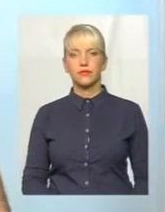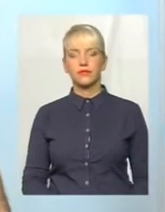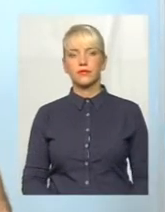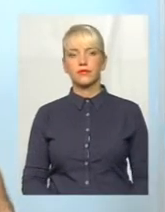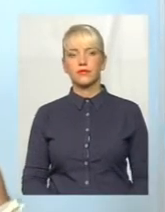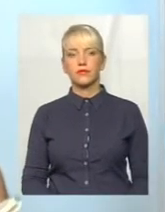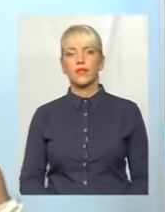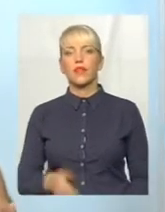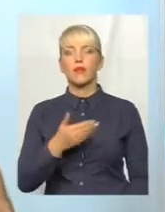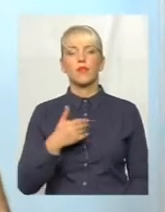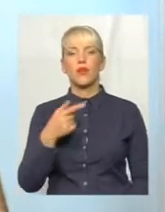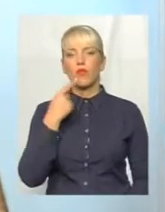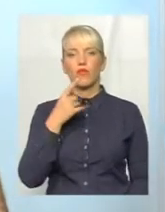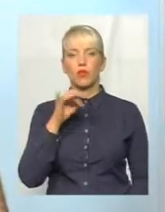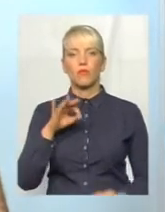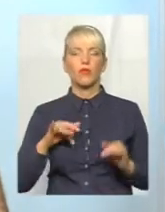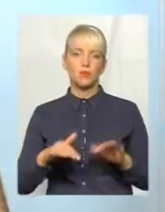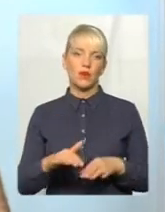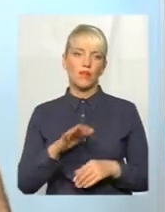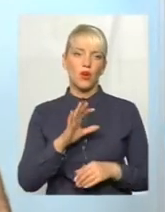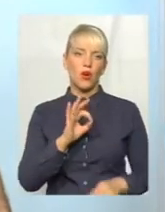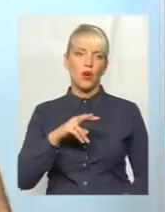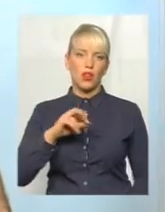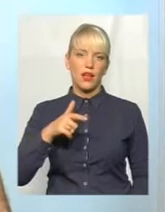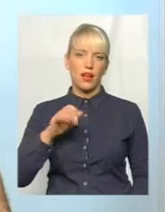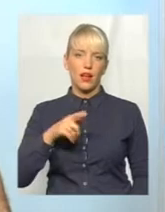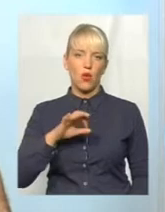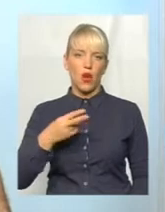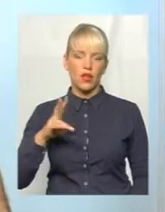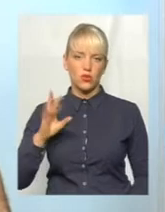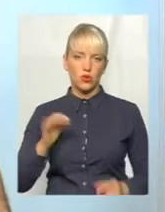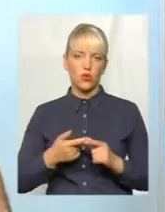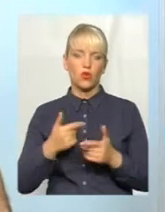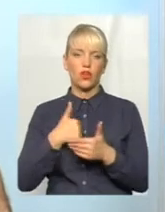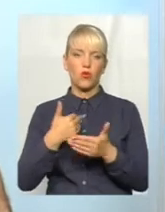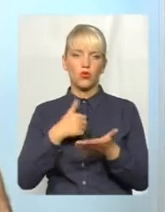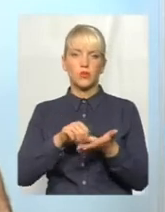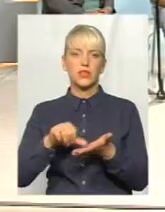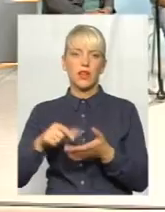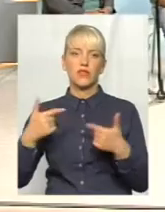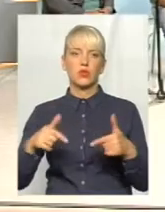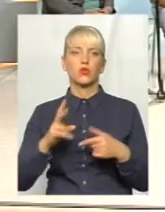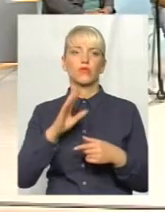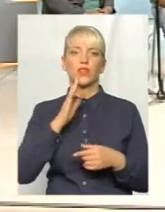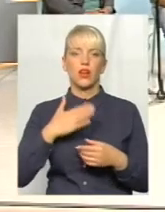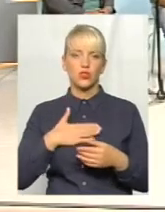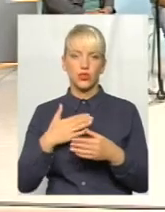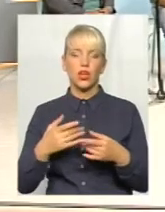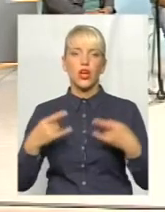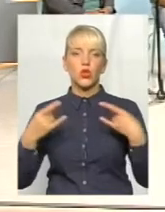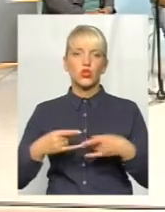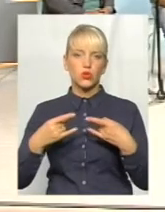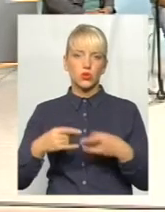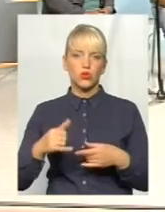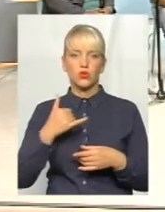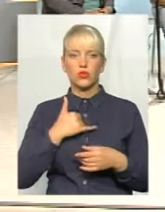Отож, ми говоримо сьогодні про справу Олега Волянського і я хочу представити гостей, які сьогодні в нашій студії. У